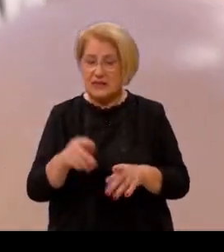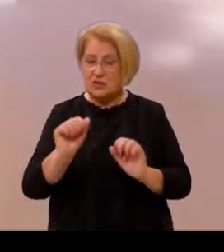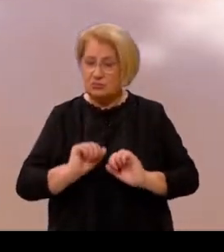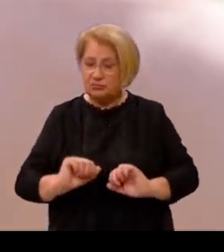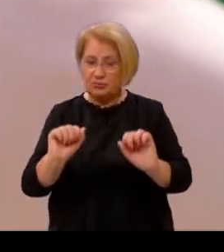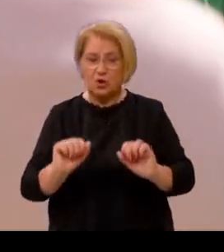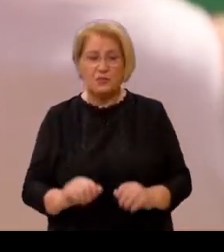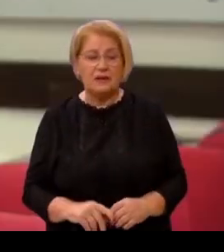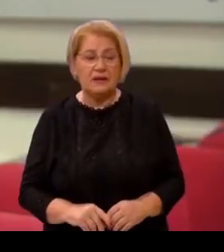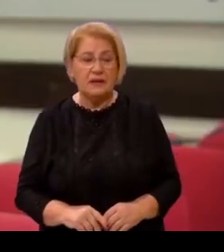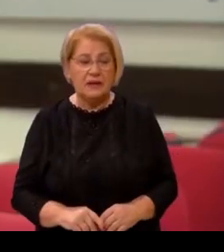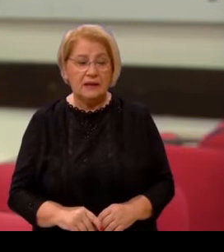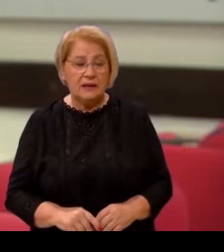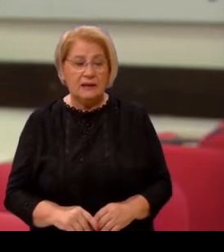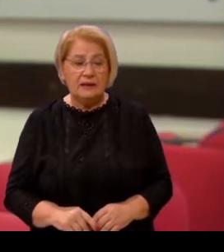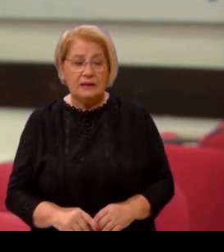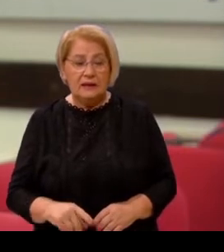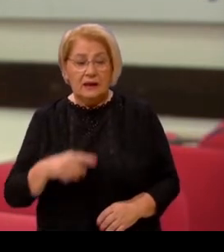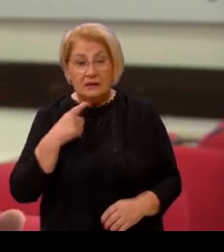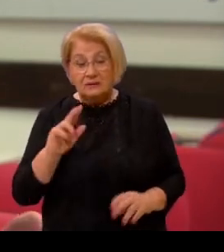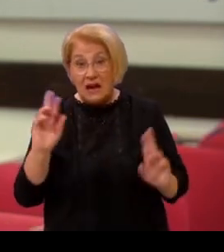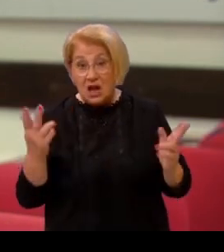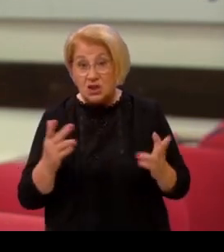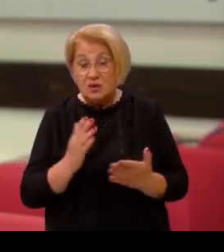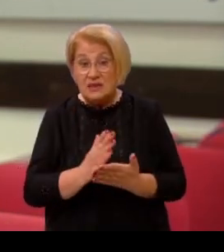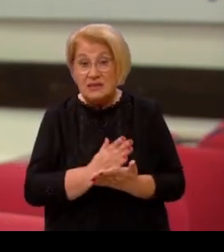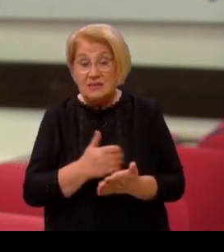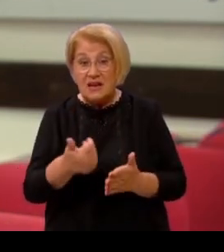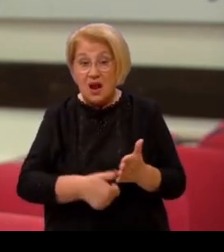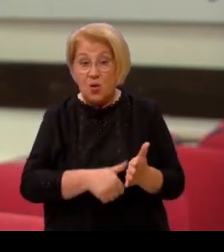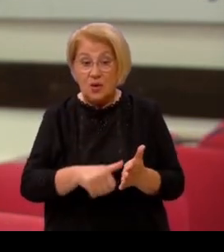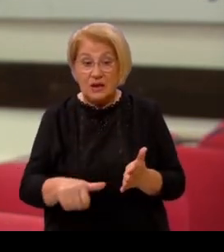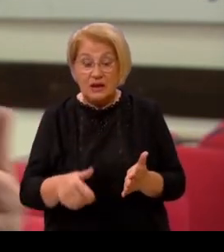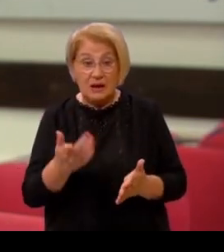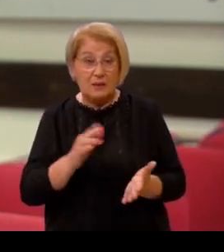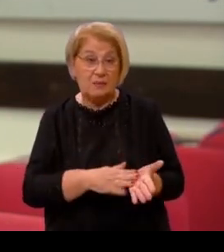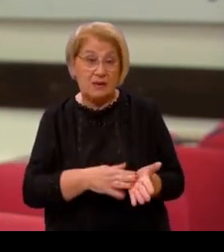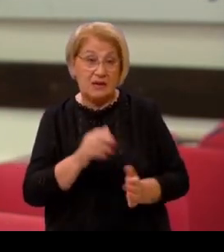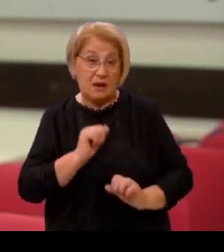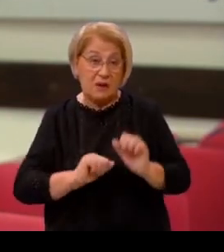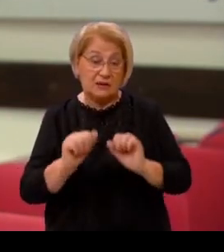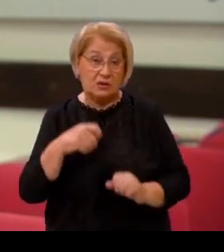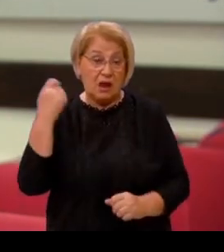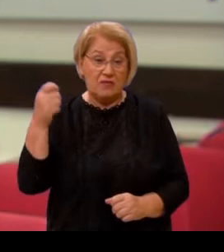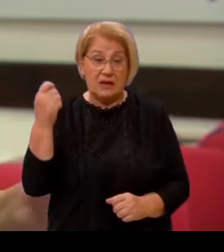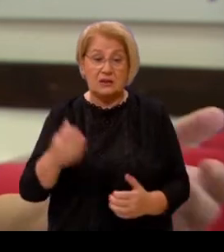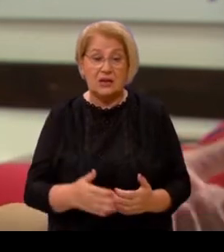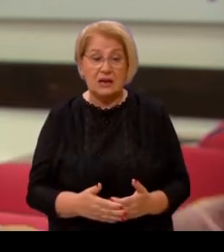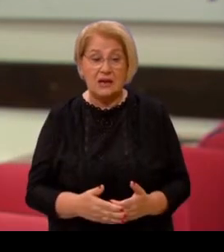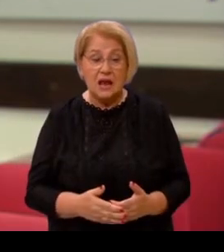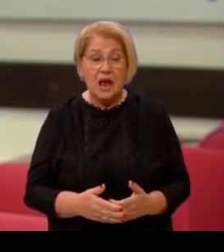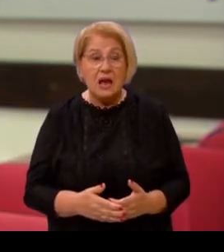odbijen. Mažemo da se krizna mjera u Kine, jer sada i na kraju grava i branitelji, vatrugasci, i labinski